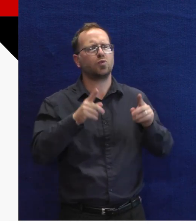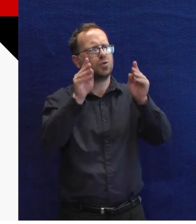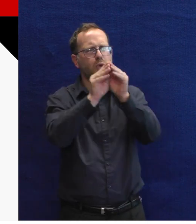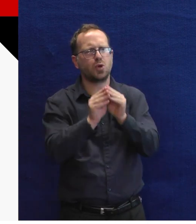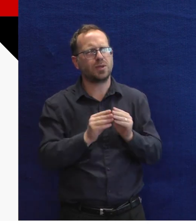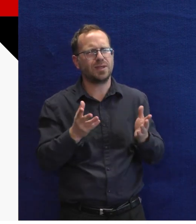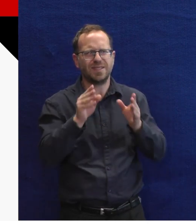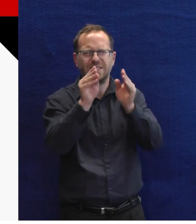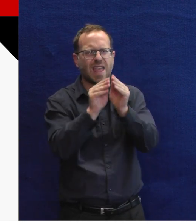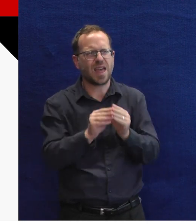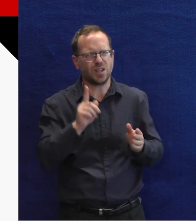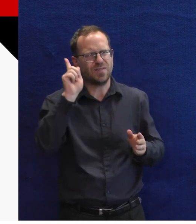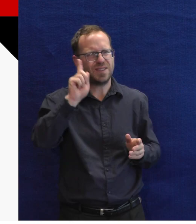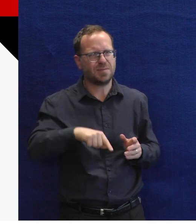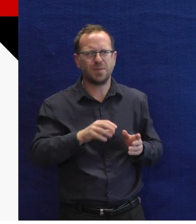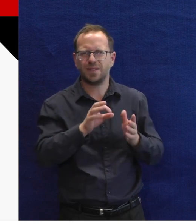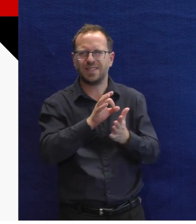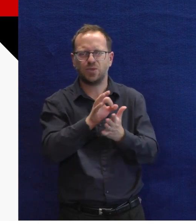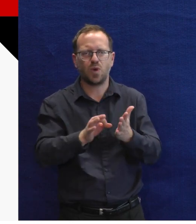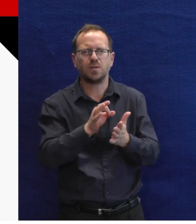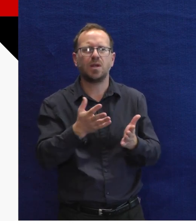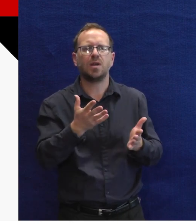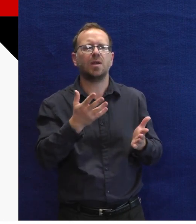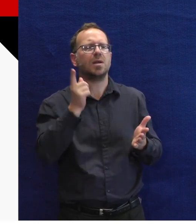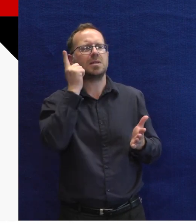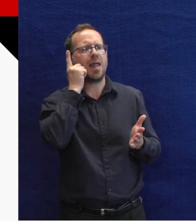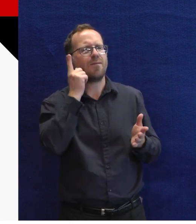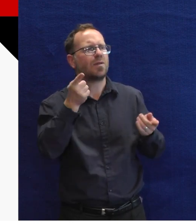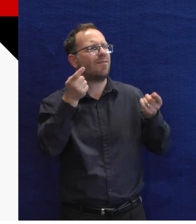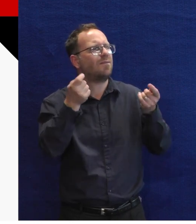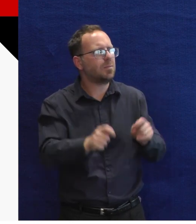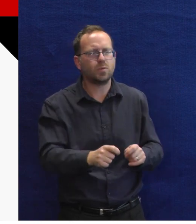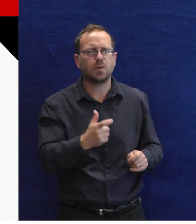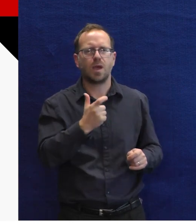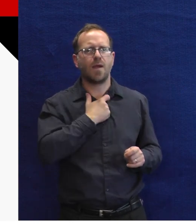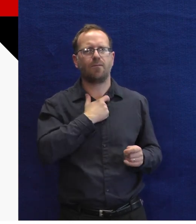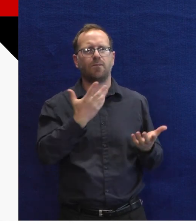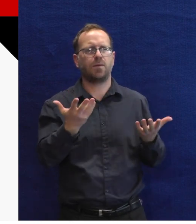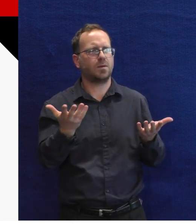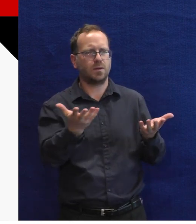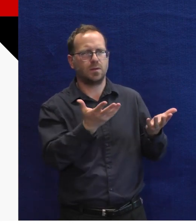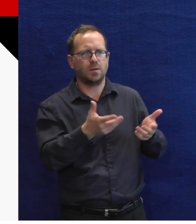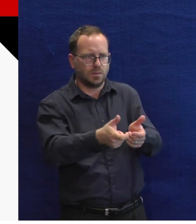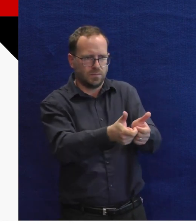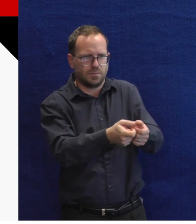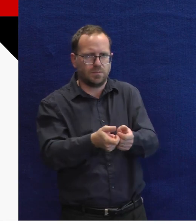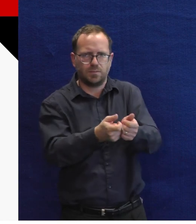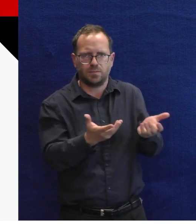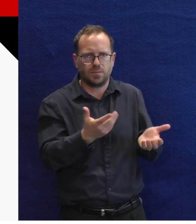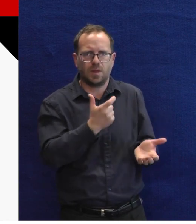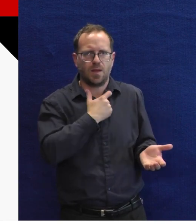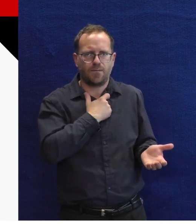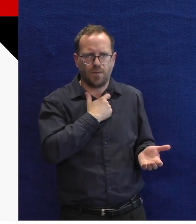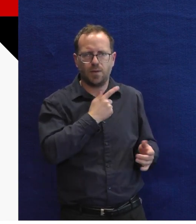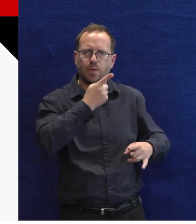popisoval jsem komplikovaný scénář, který ale jsme právě řešili tady z quadruplegiky, kdy ten telefon je prostě vypnutý a já se ho